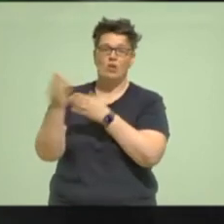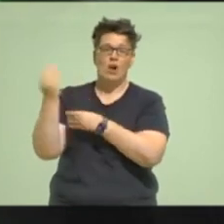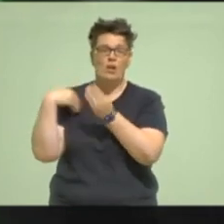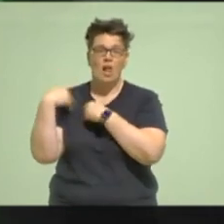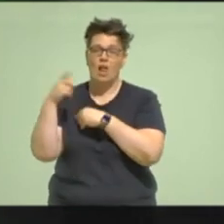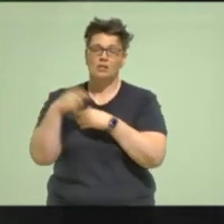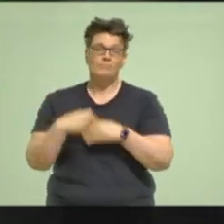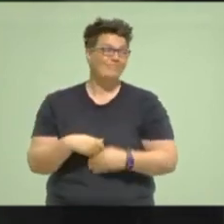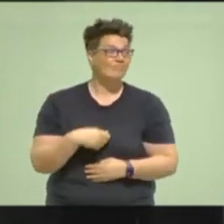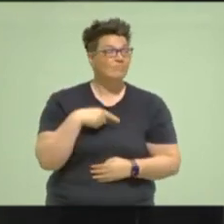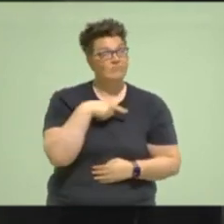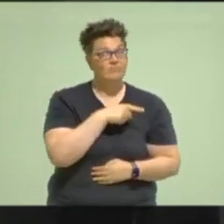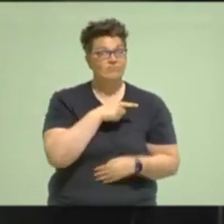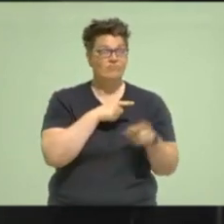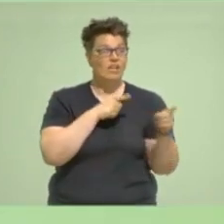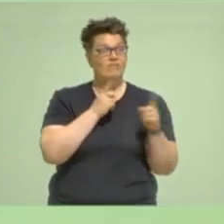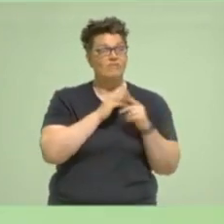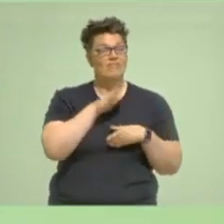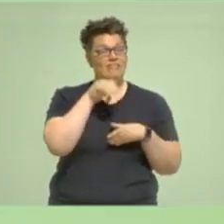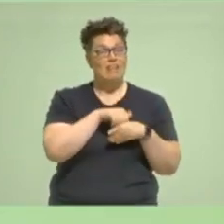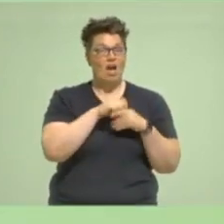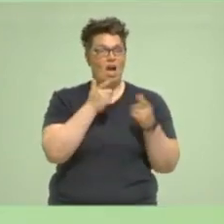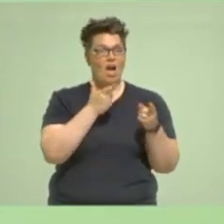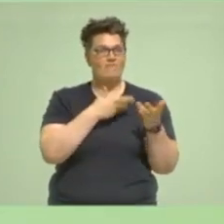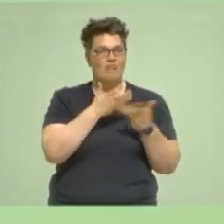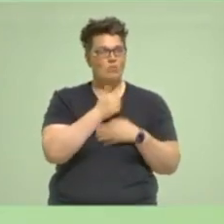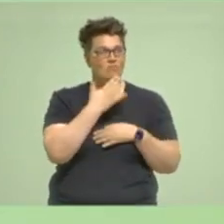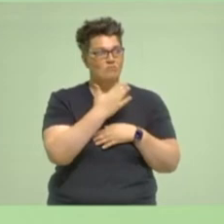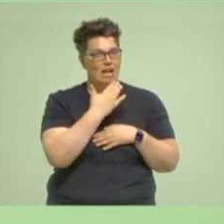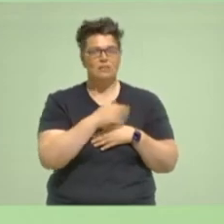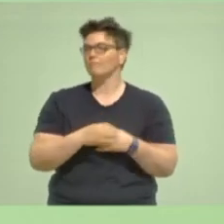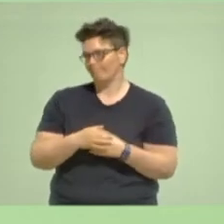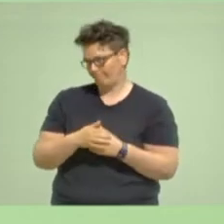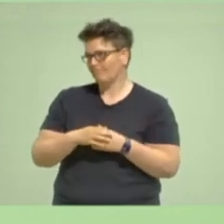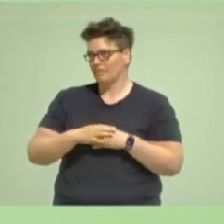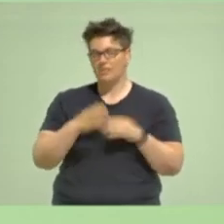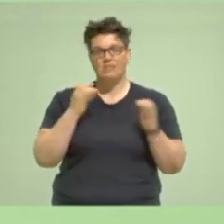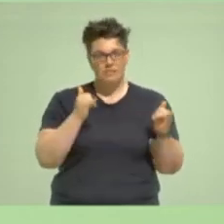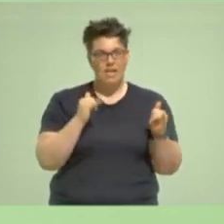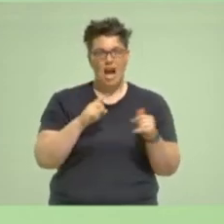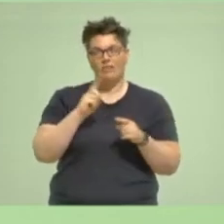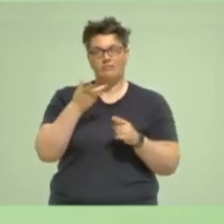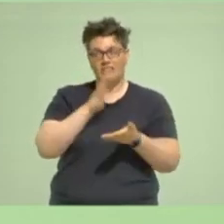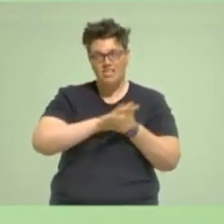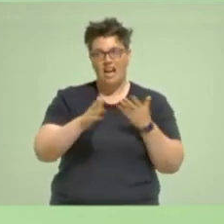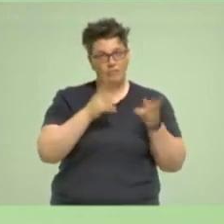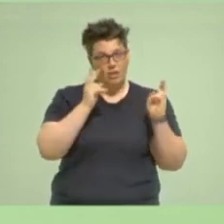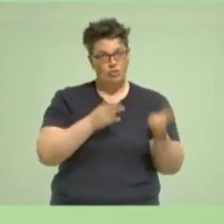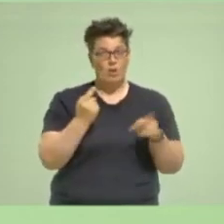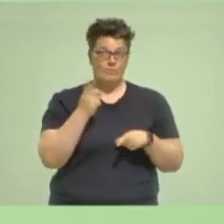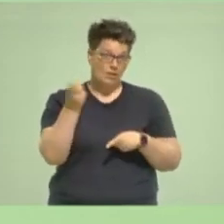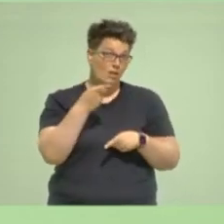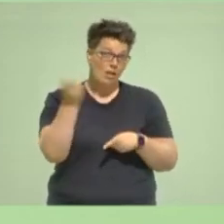ihr habt Substanz verhandelt. Danke dafür. Das wird nicht leicht und wir werden euch kritisieren. Das müsst ihr jetzt schon mal wissen.